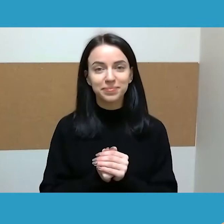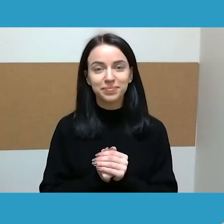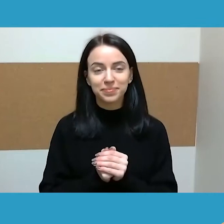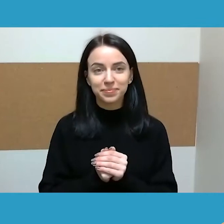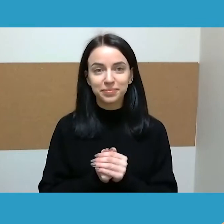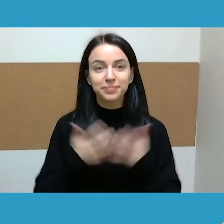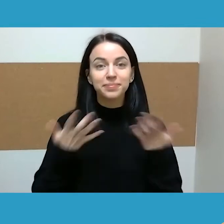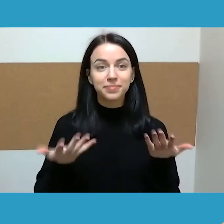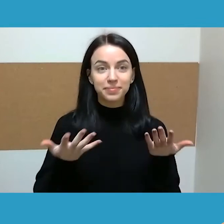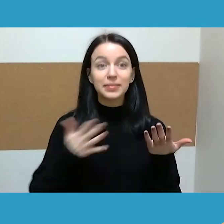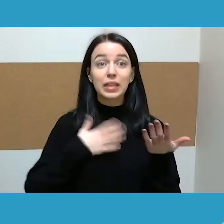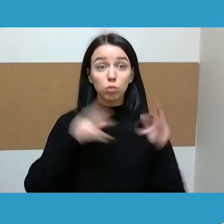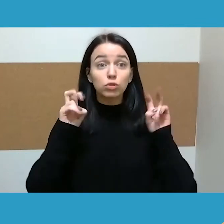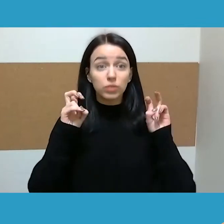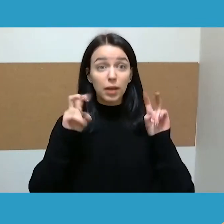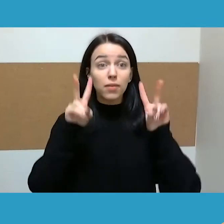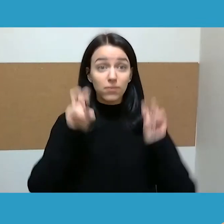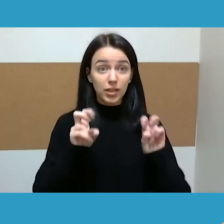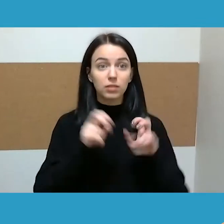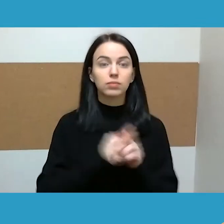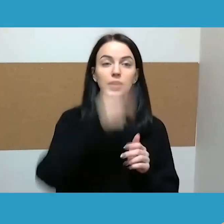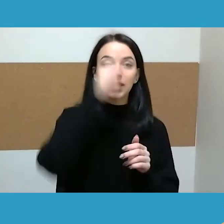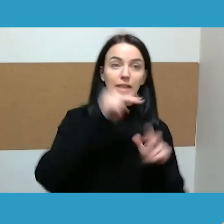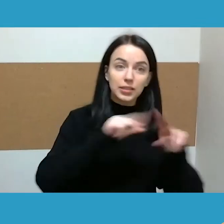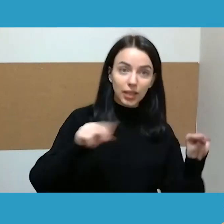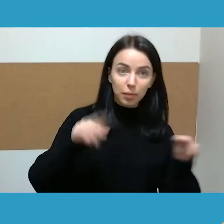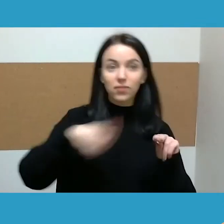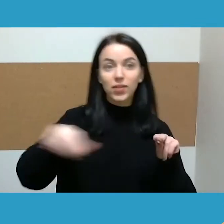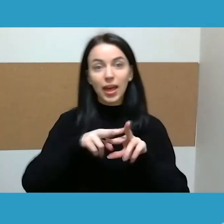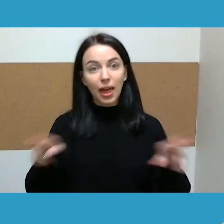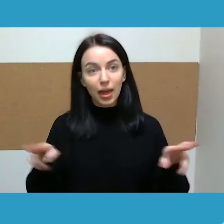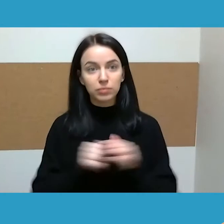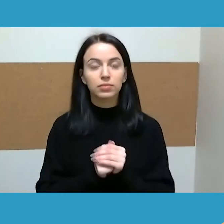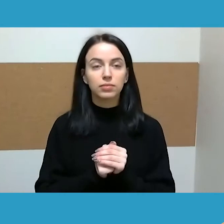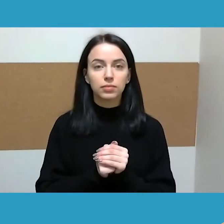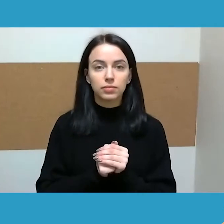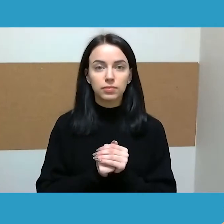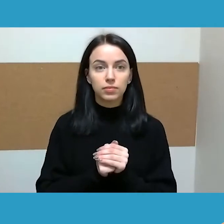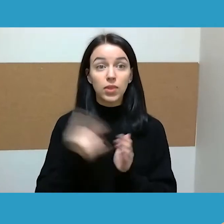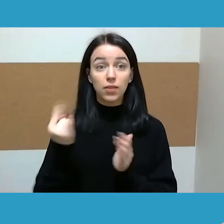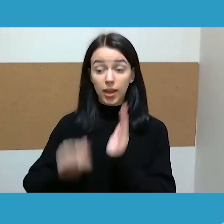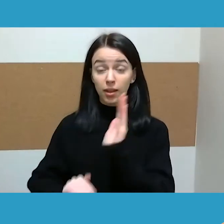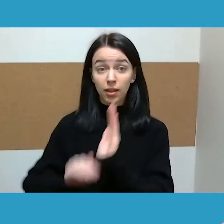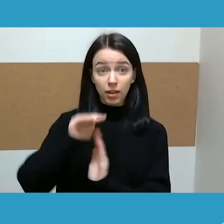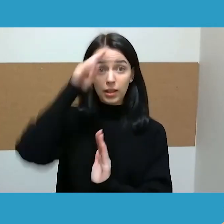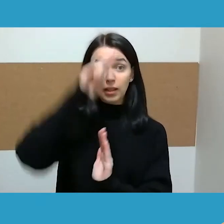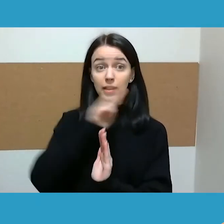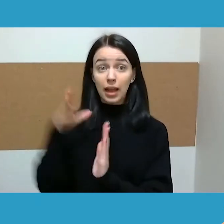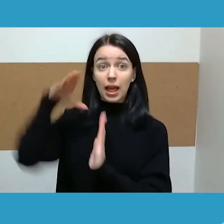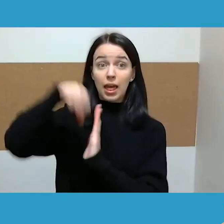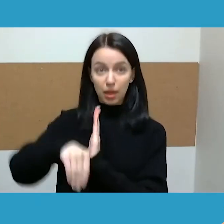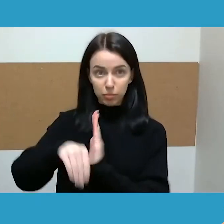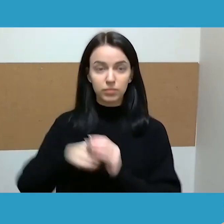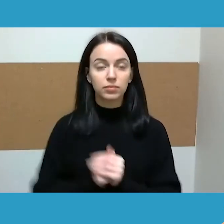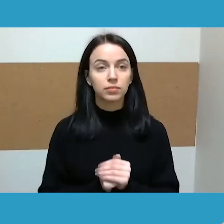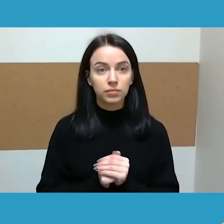Taip mūsų pokalbis ir vadinasi, laimingi tėčiai, laimingi vaikai, tėčių įsitraukimas arba įtraukimas į vaiko gyvenimą nuo pat ankstyvojo